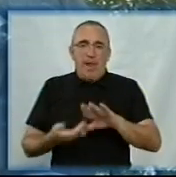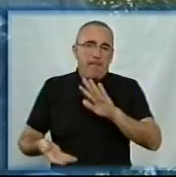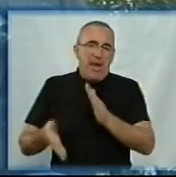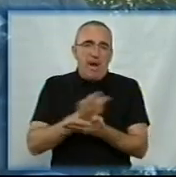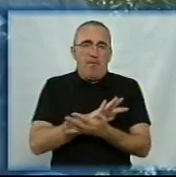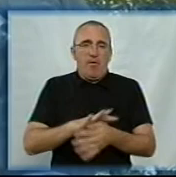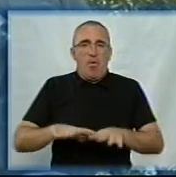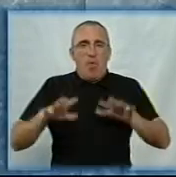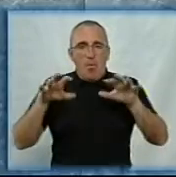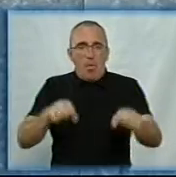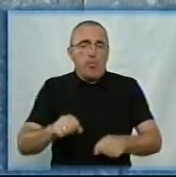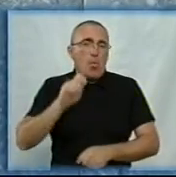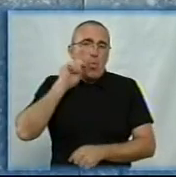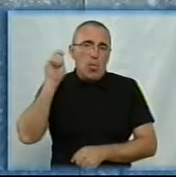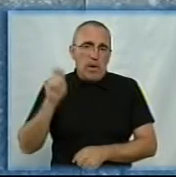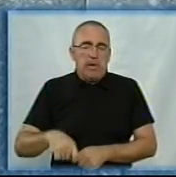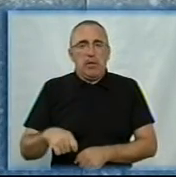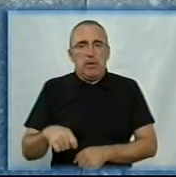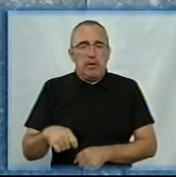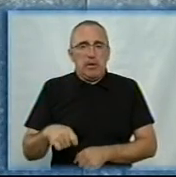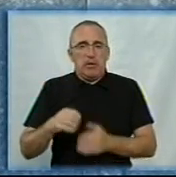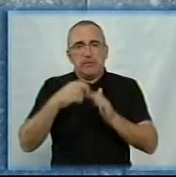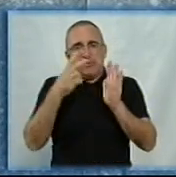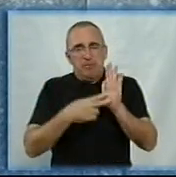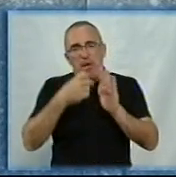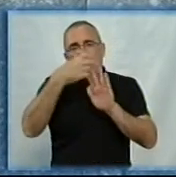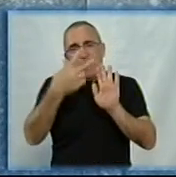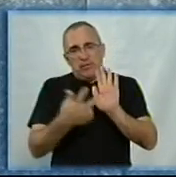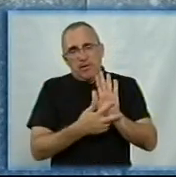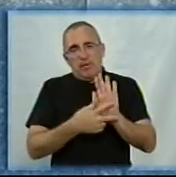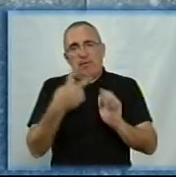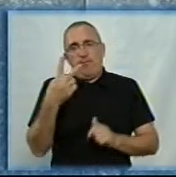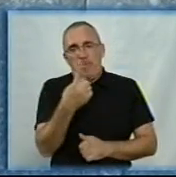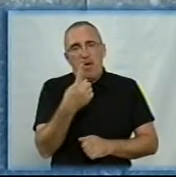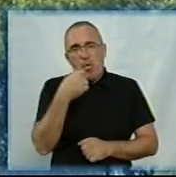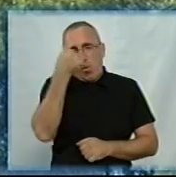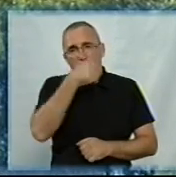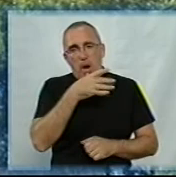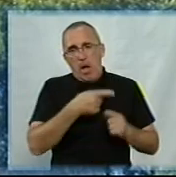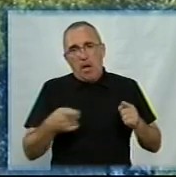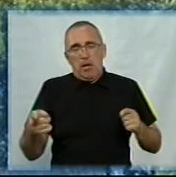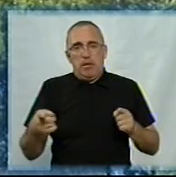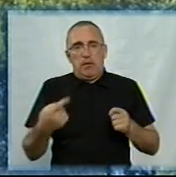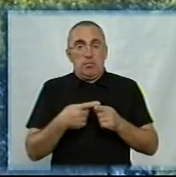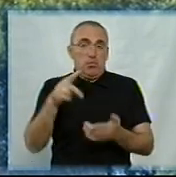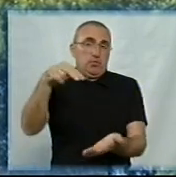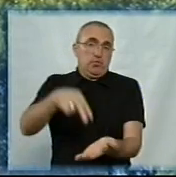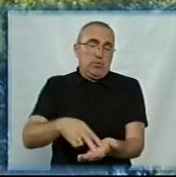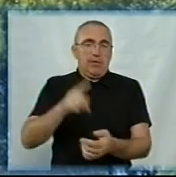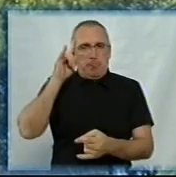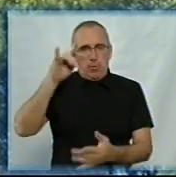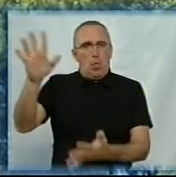окуповував Україну у 17-18-21 роках. Він тут стоїть і